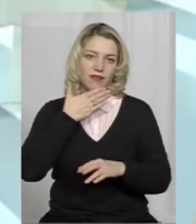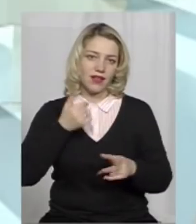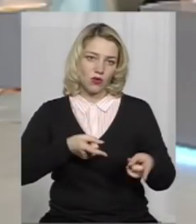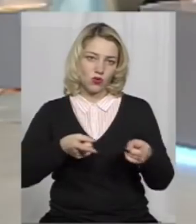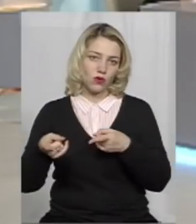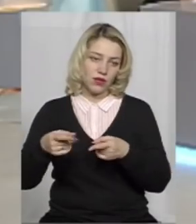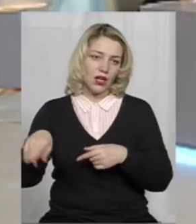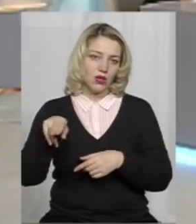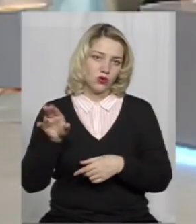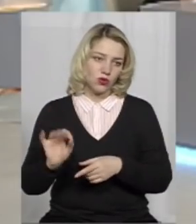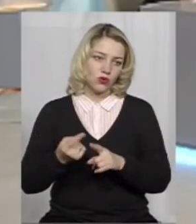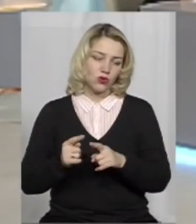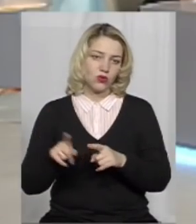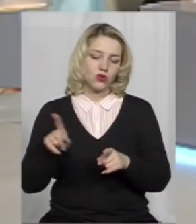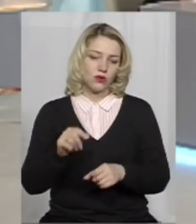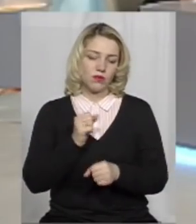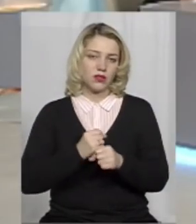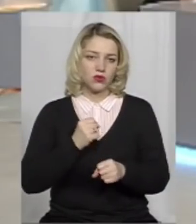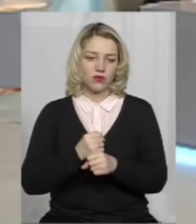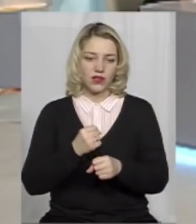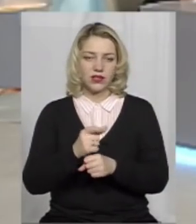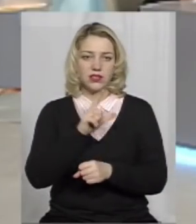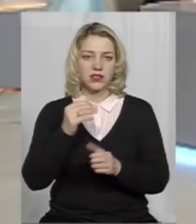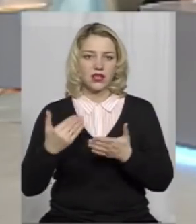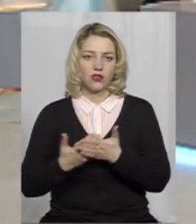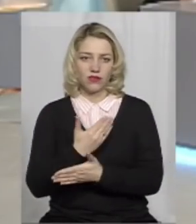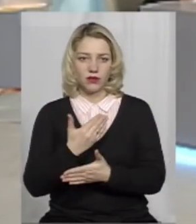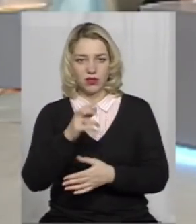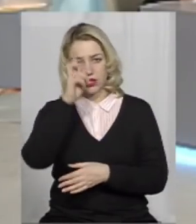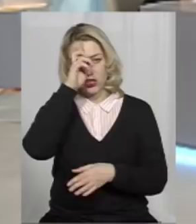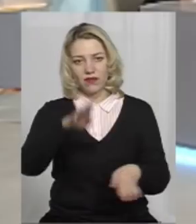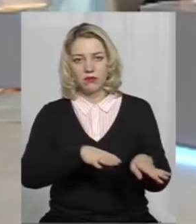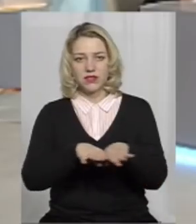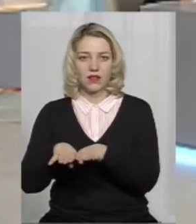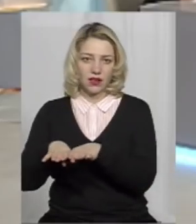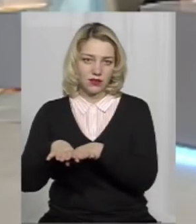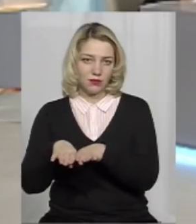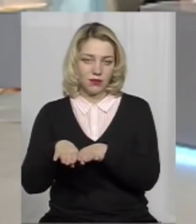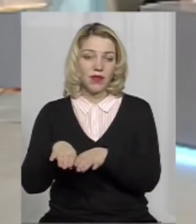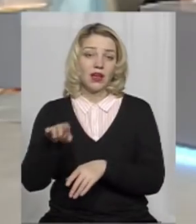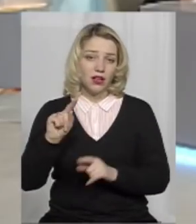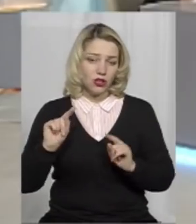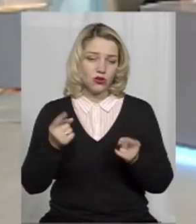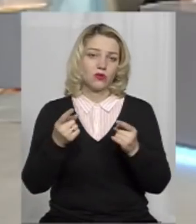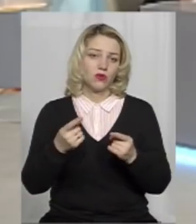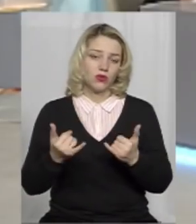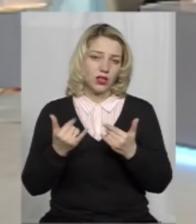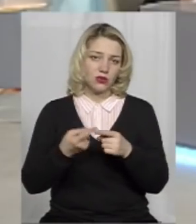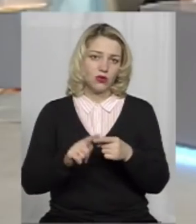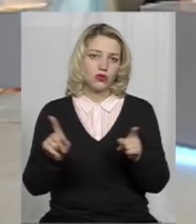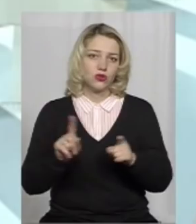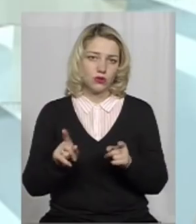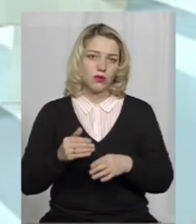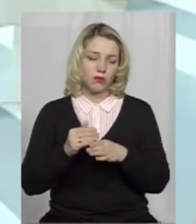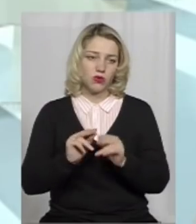готові до того, щоб працювати за новими державними стандартами. І тому для того, щоб